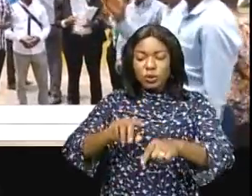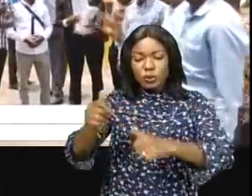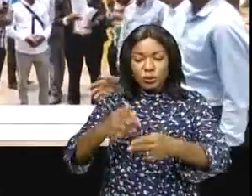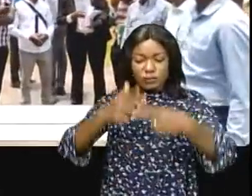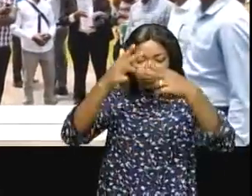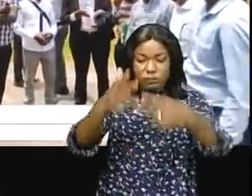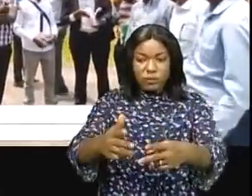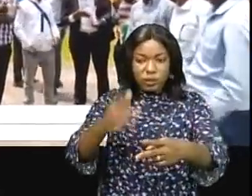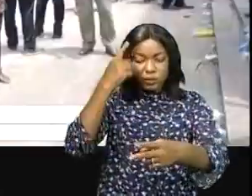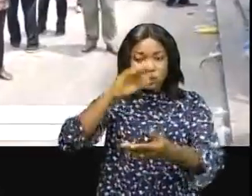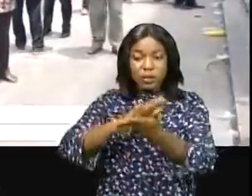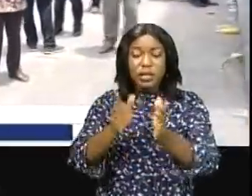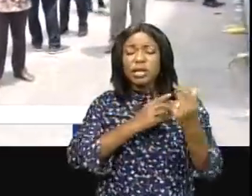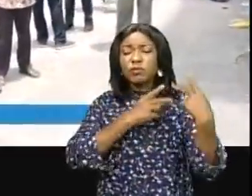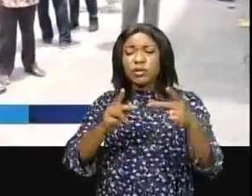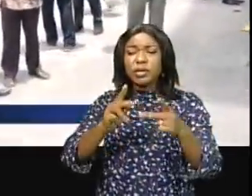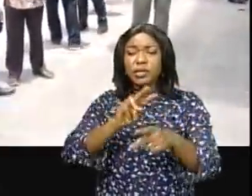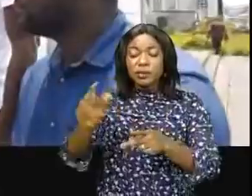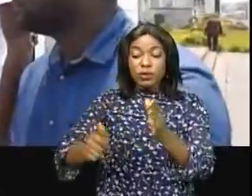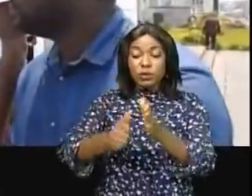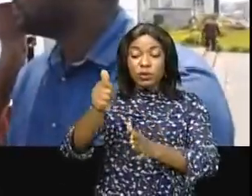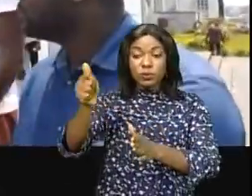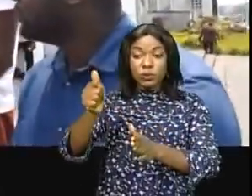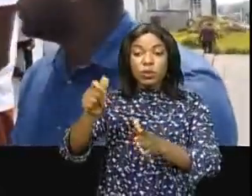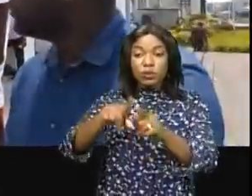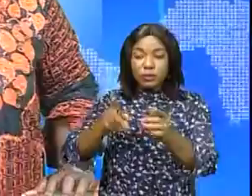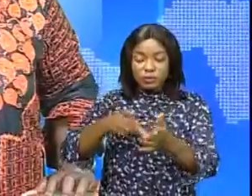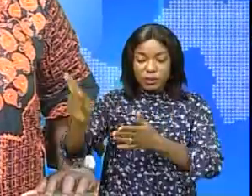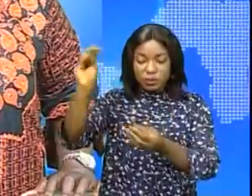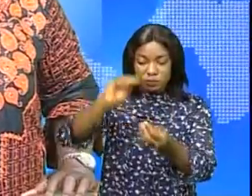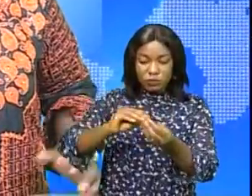13 agents depuis 2011, l'octroi et les réajustements des primes.